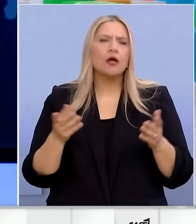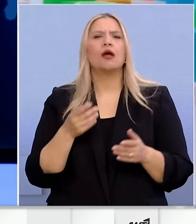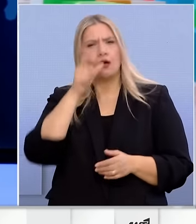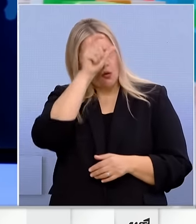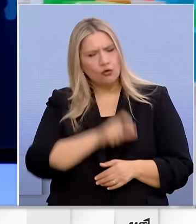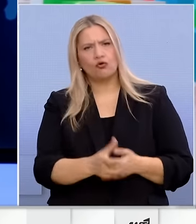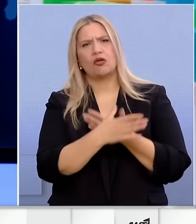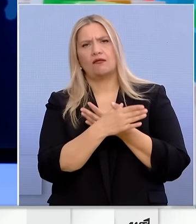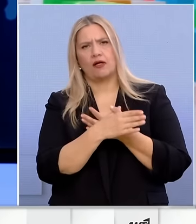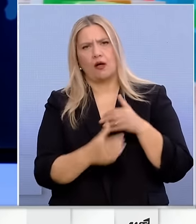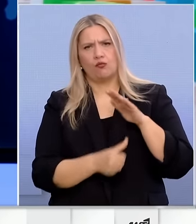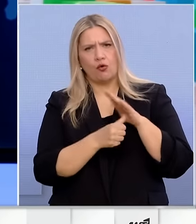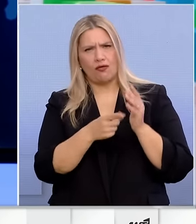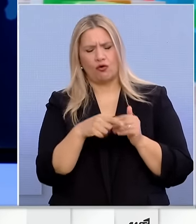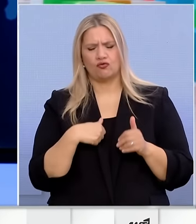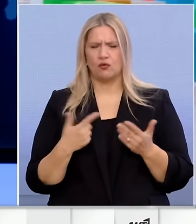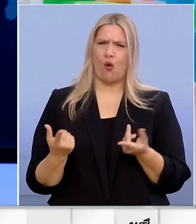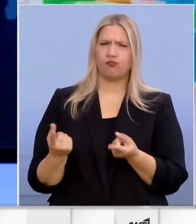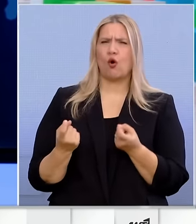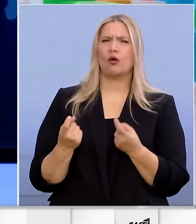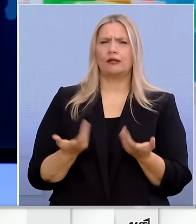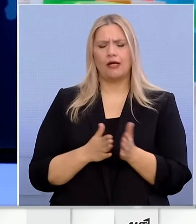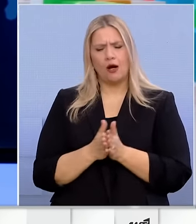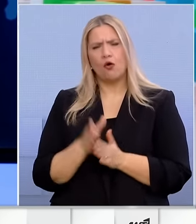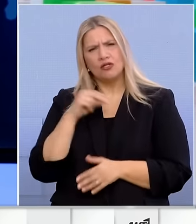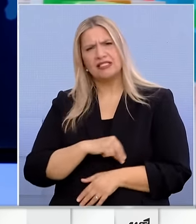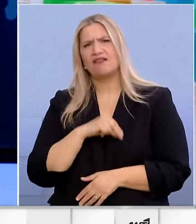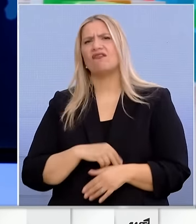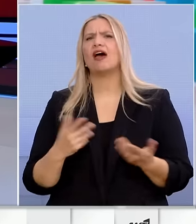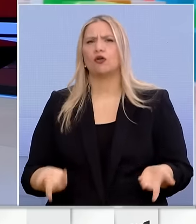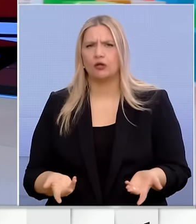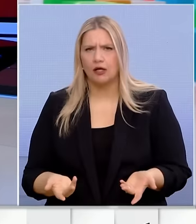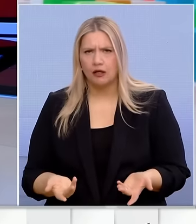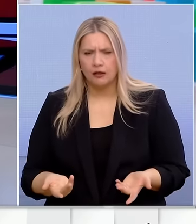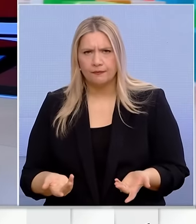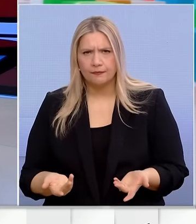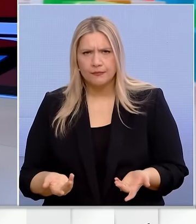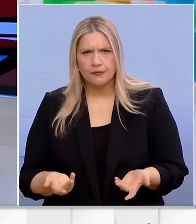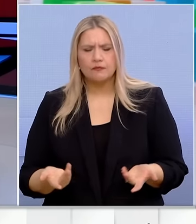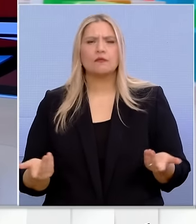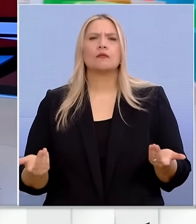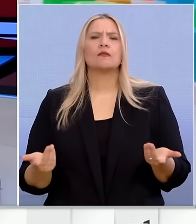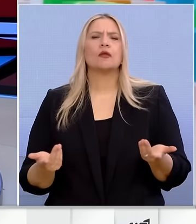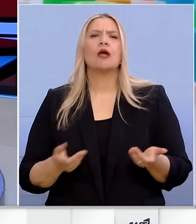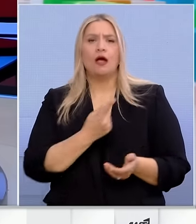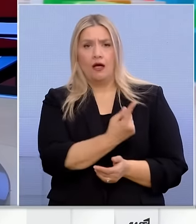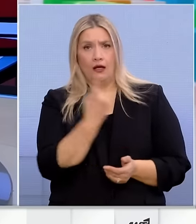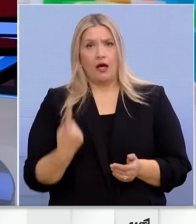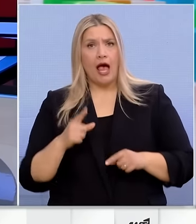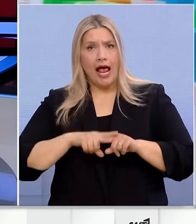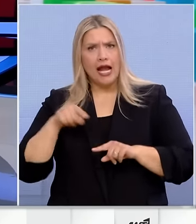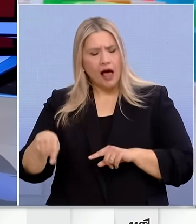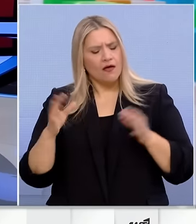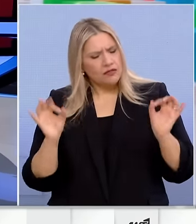βεβαίως προκλητικά γιατί έχει δικά του συμφέροντα η αλβανική αστική τάξη και δεν μίλα ότι ήρθε εδώ. Γιατί μπορεί